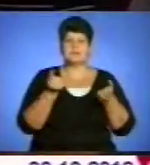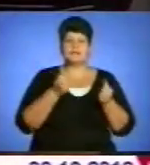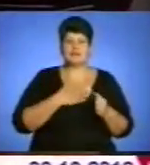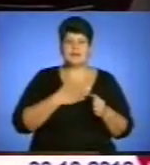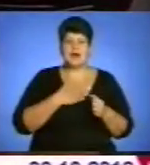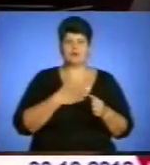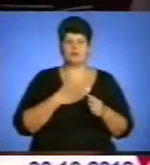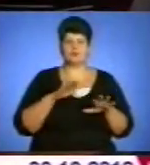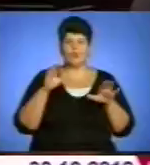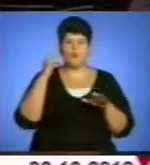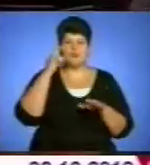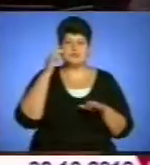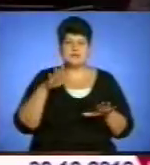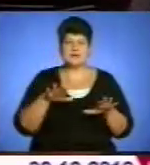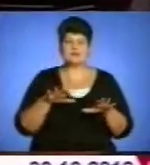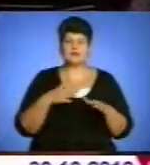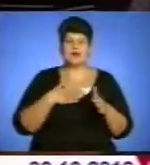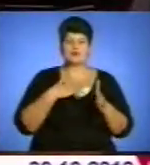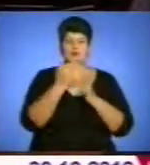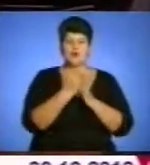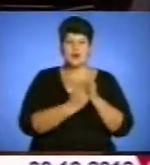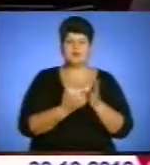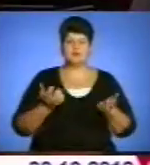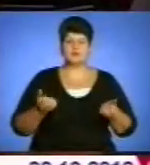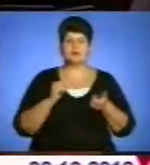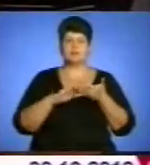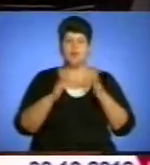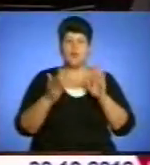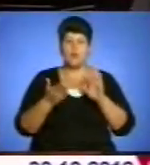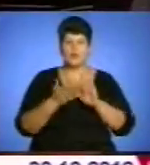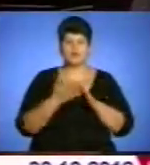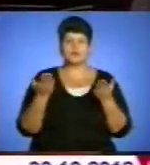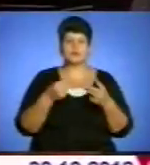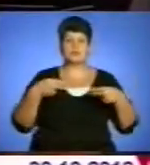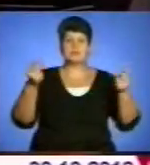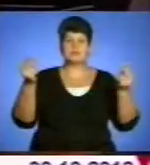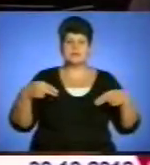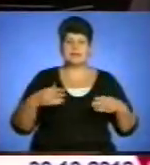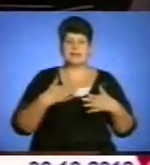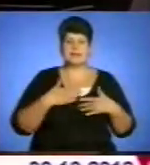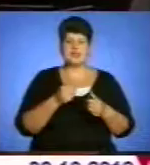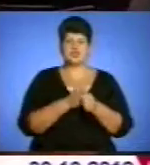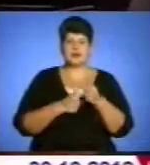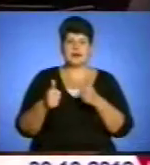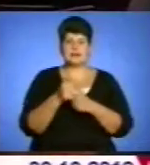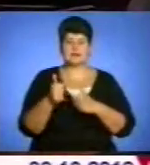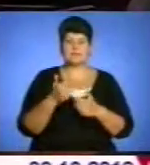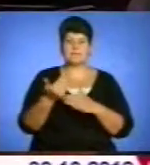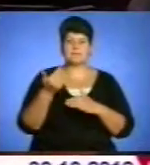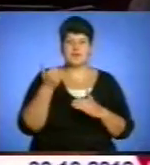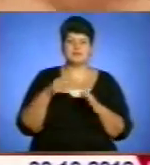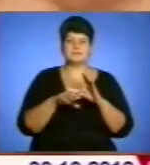позицію, підтримують нашу програму, підтримують цю угоду, яку підписали наші лідери напередодні